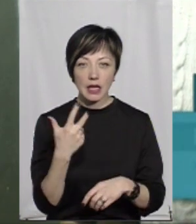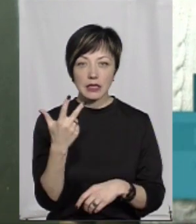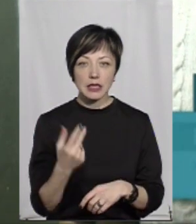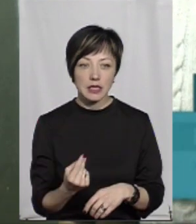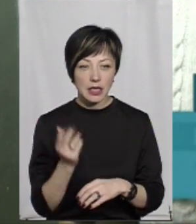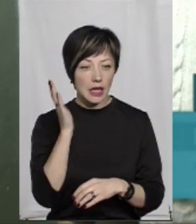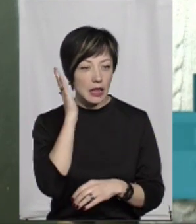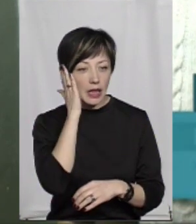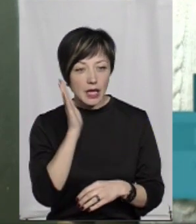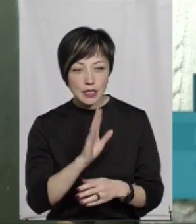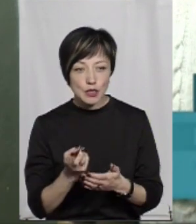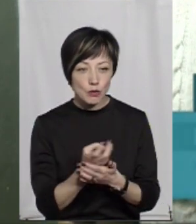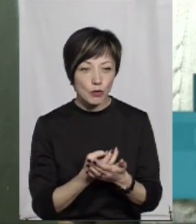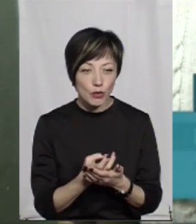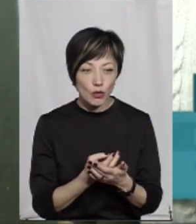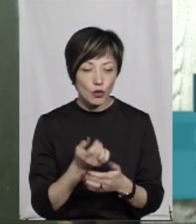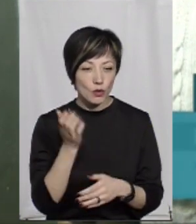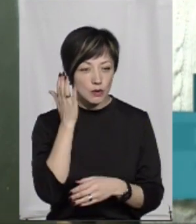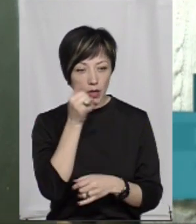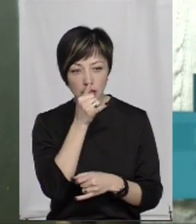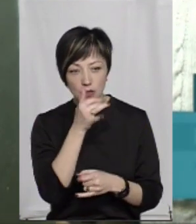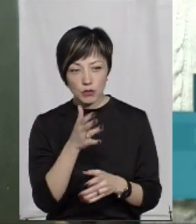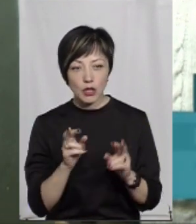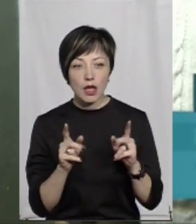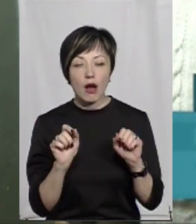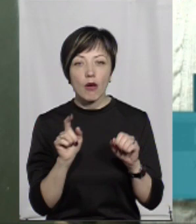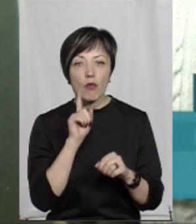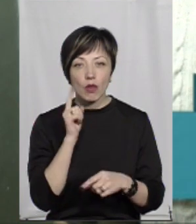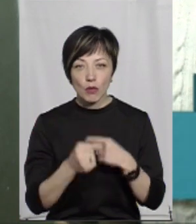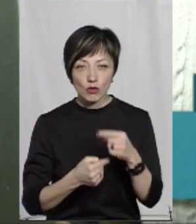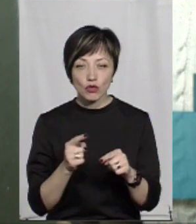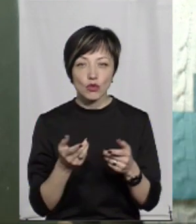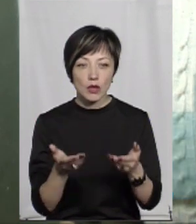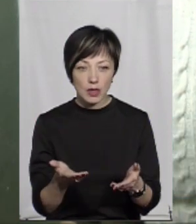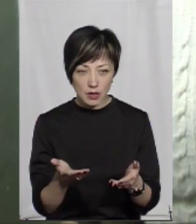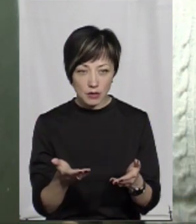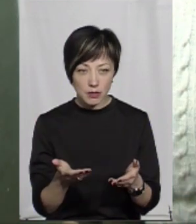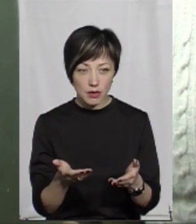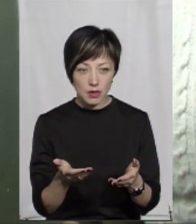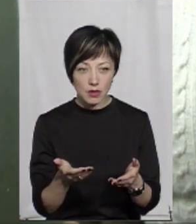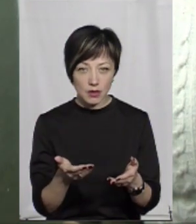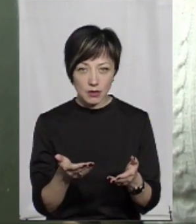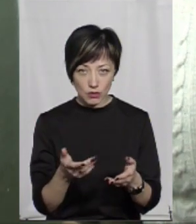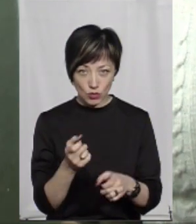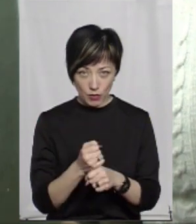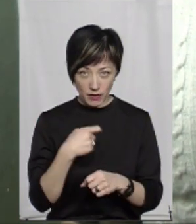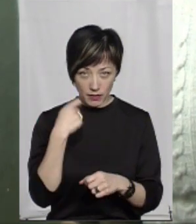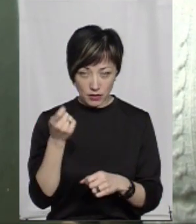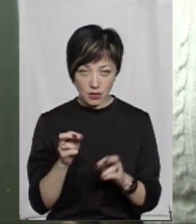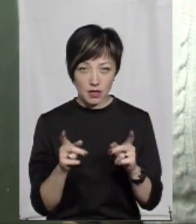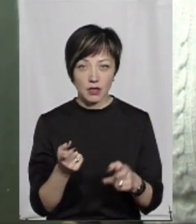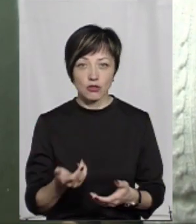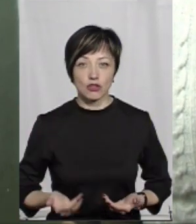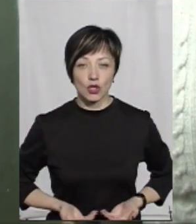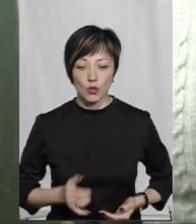вже не сплю, спати не можу. Як молоде покоління, що їм на віровку вишатись, як жити.